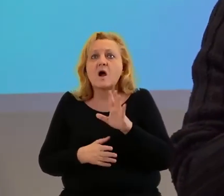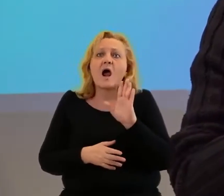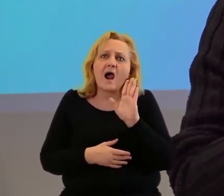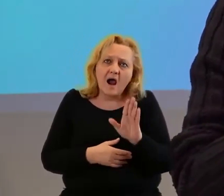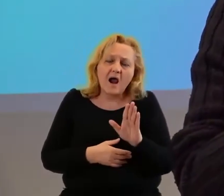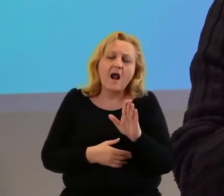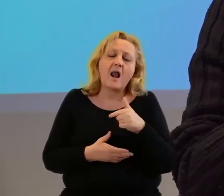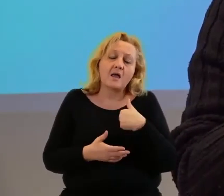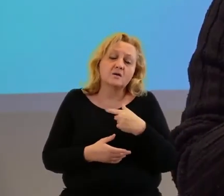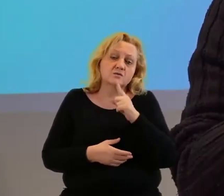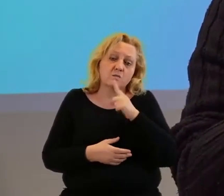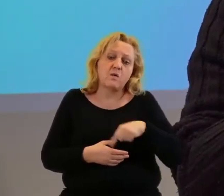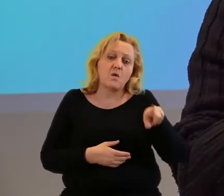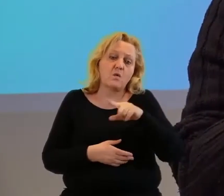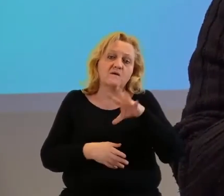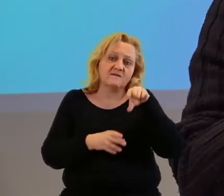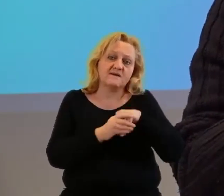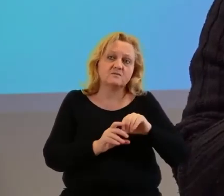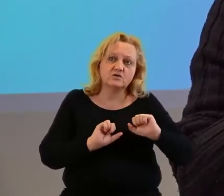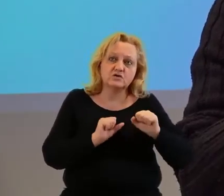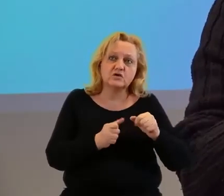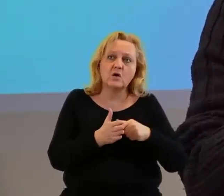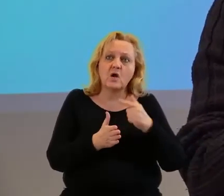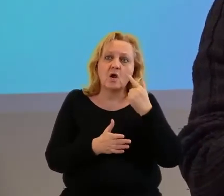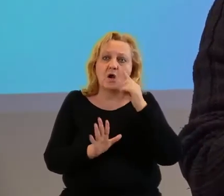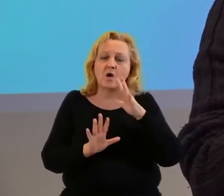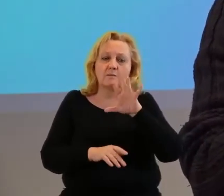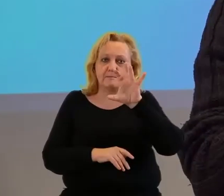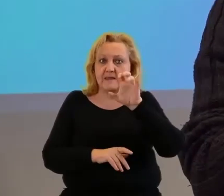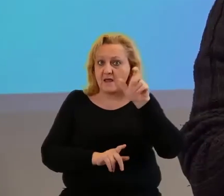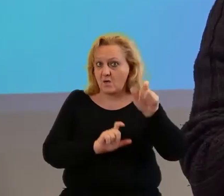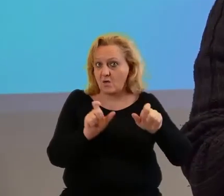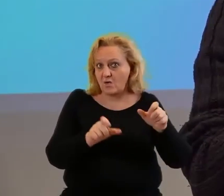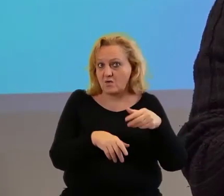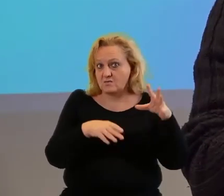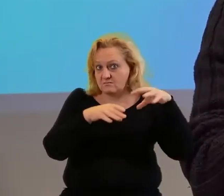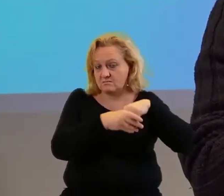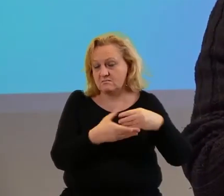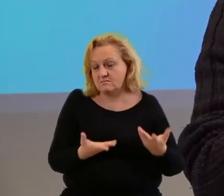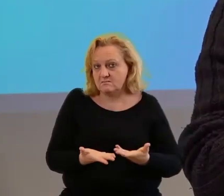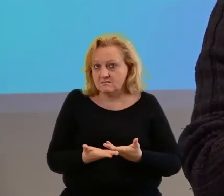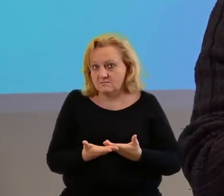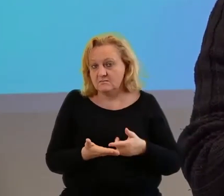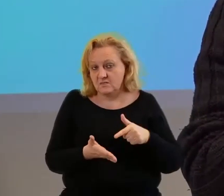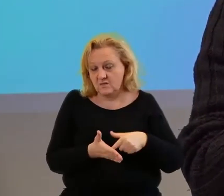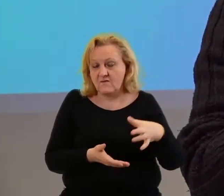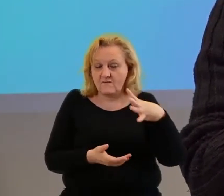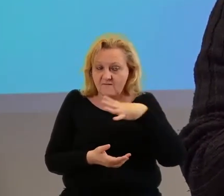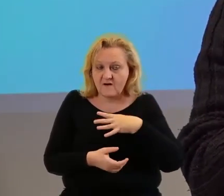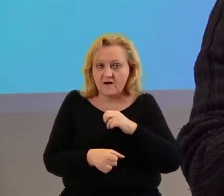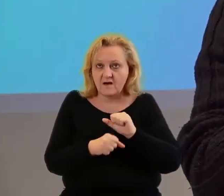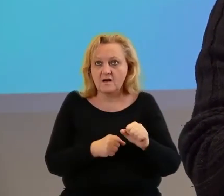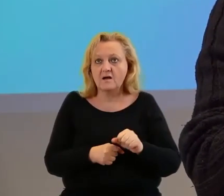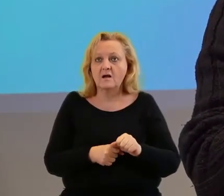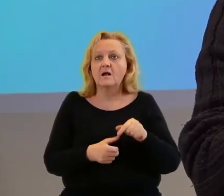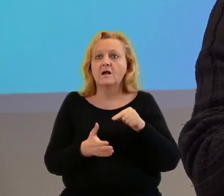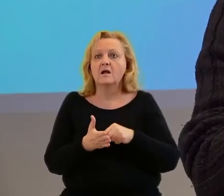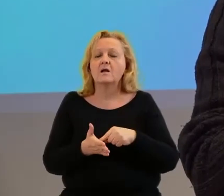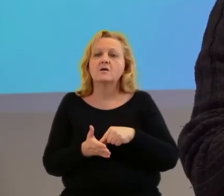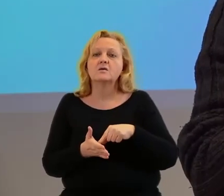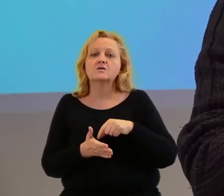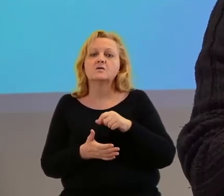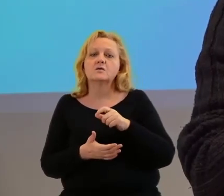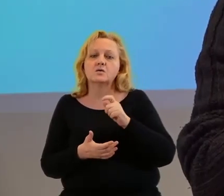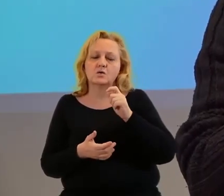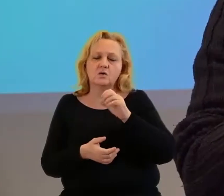ale ta społeczność, która wokół tego jest zbudowana, to jest około 500 osób, więc to samo w sobie jest dużą wartością. Skup kultury to jest taka akcja